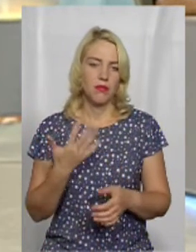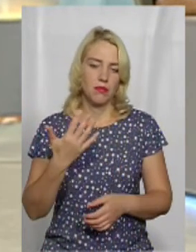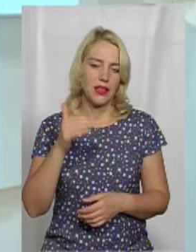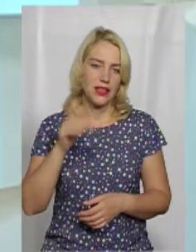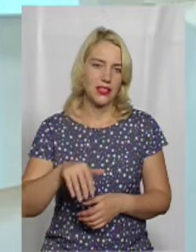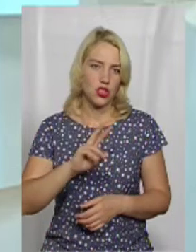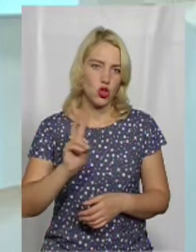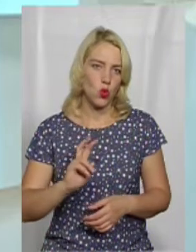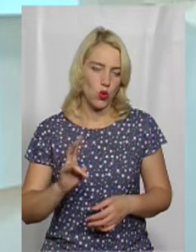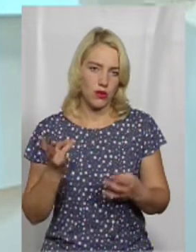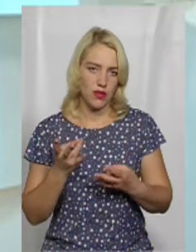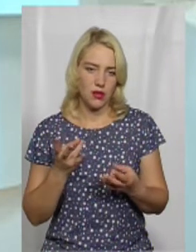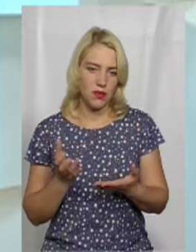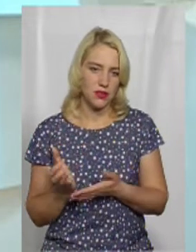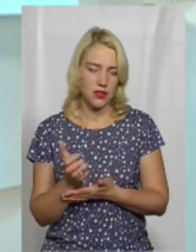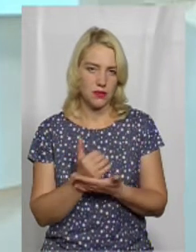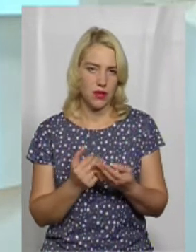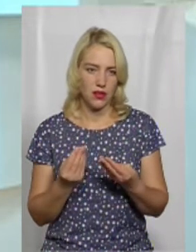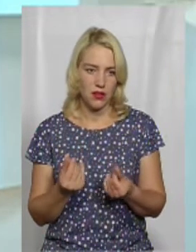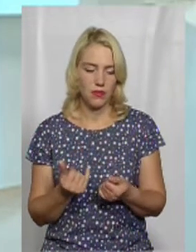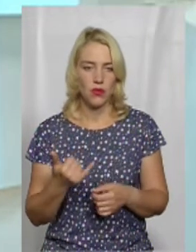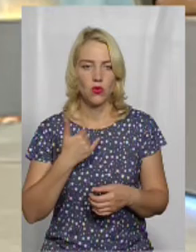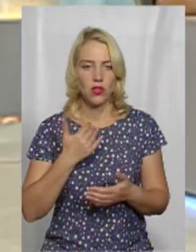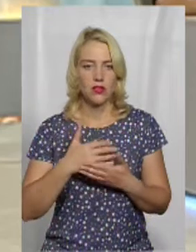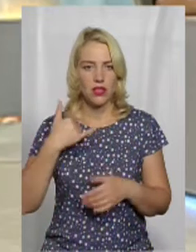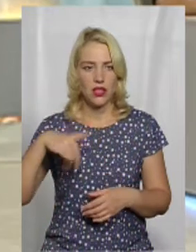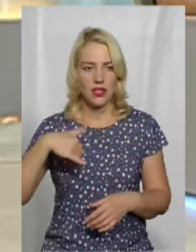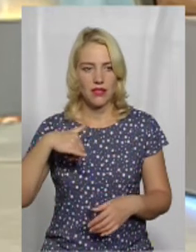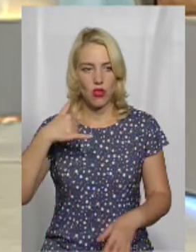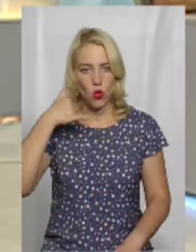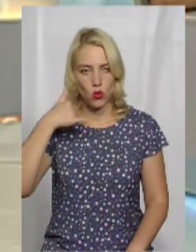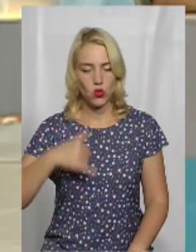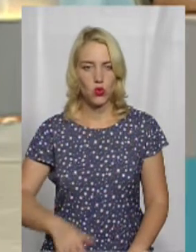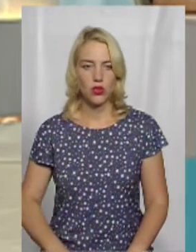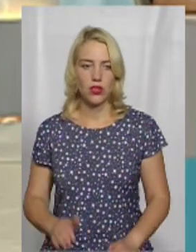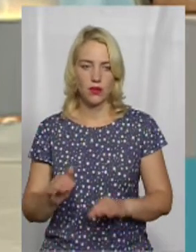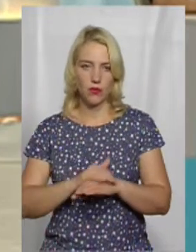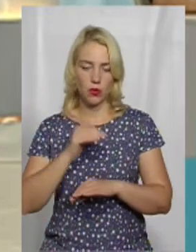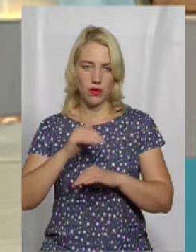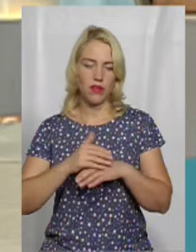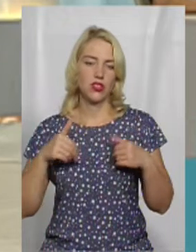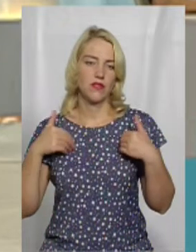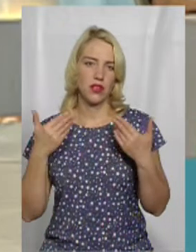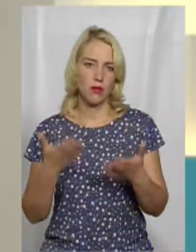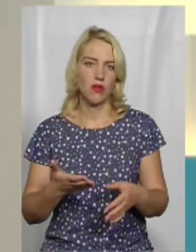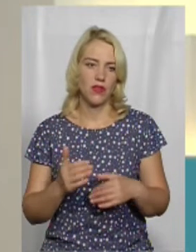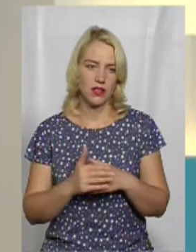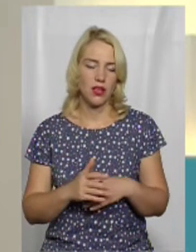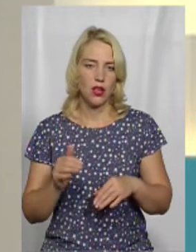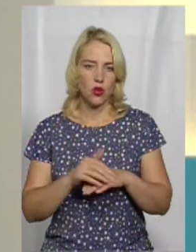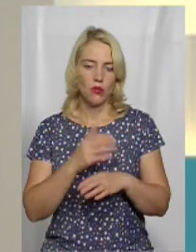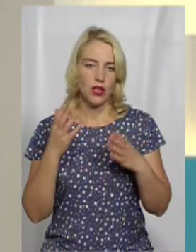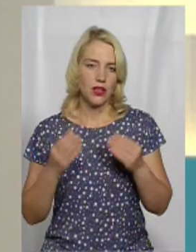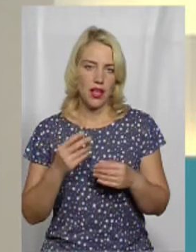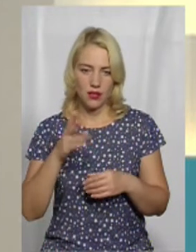тисяч доларів. 5 тисяч доларів. У нас є дзвінок у студії. Добрий вечір, вітаю вас. Ви прямому ефірі. Доброго дня.